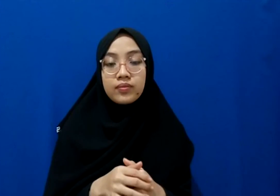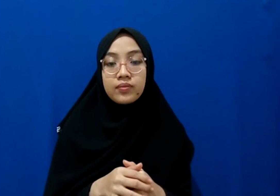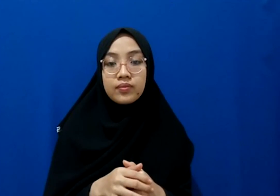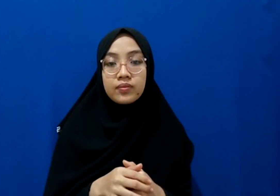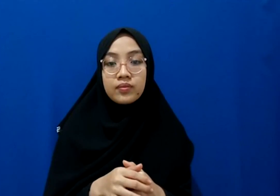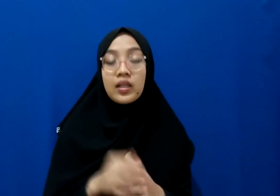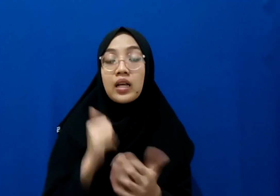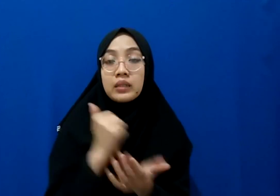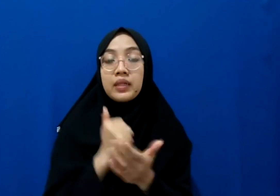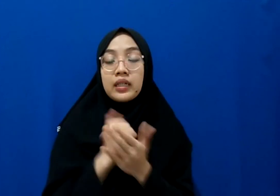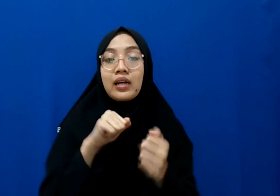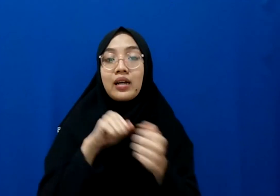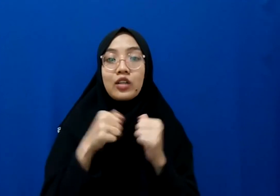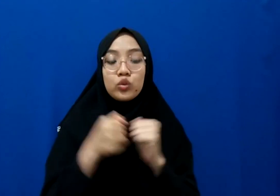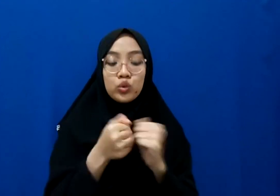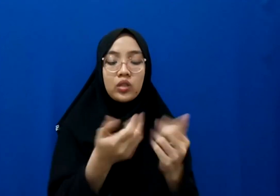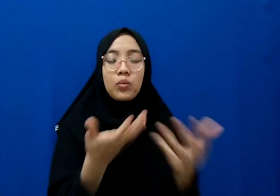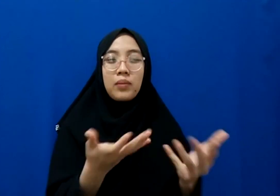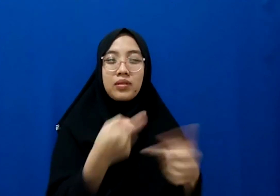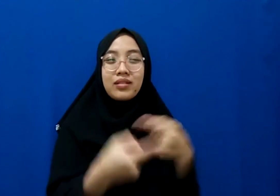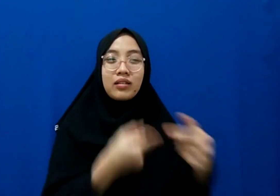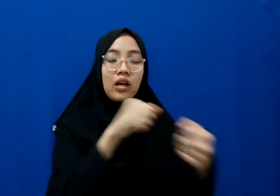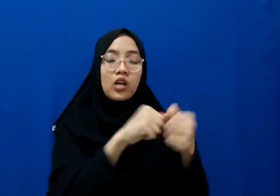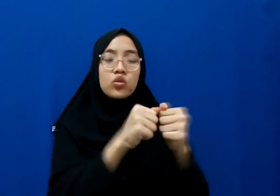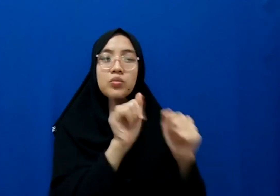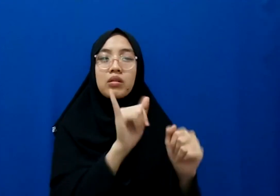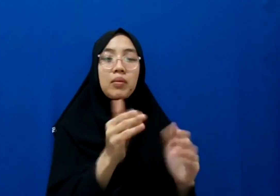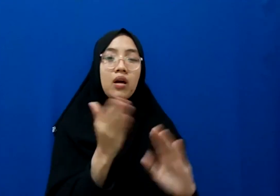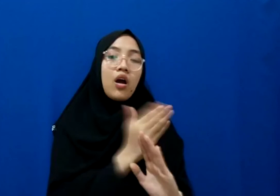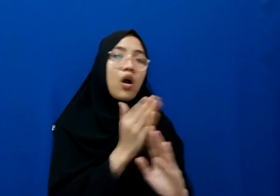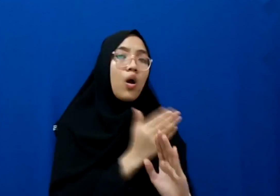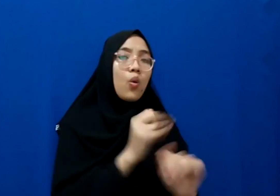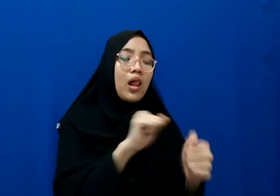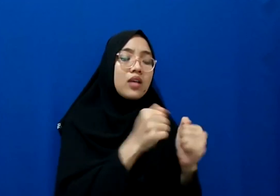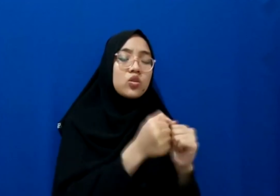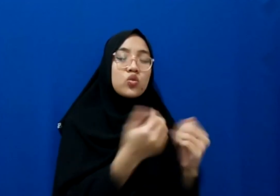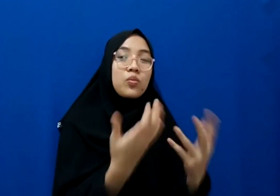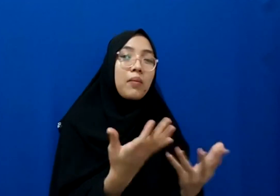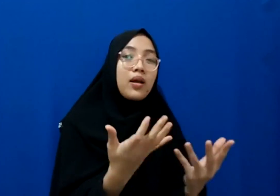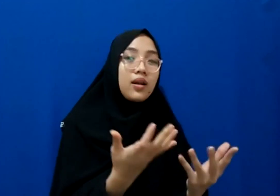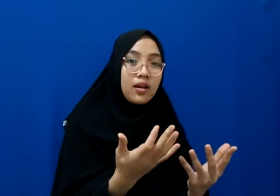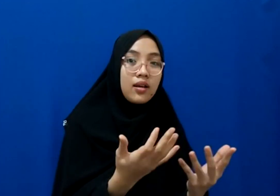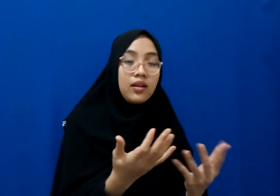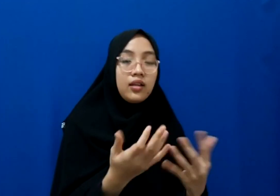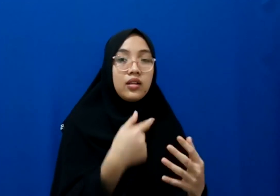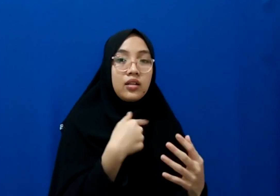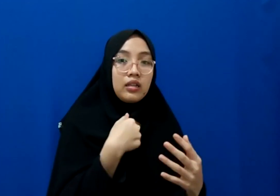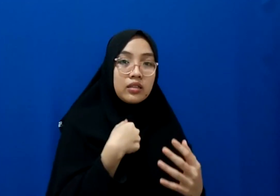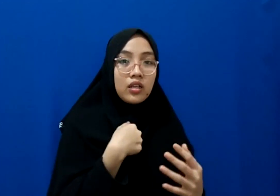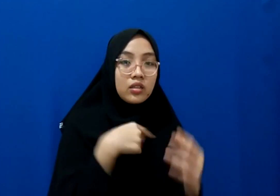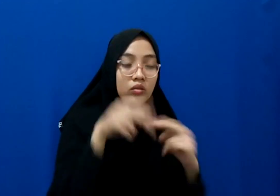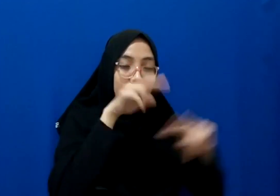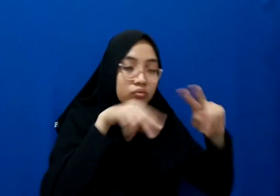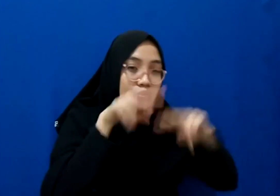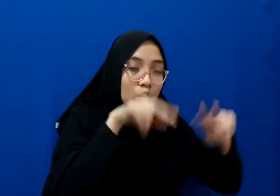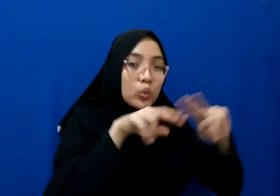sebenarnya kasusnya gimana sih gitu kan awal mula kasusnya kayak apa sih gitu kan itu saya saya saya telusuli